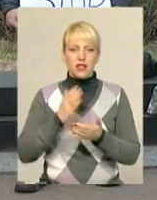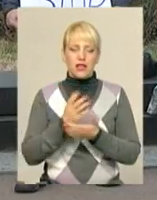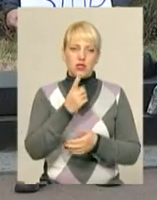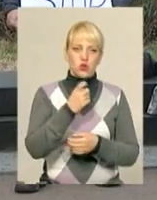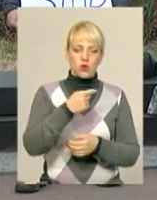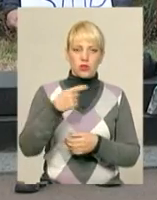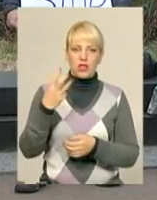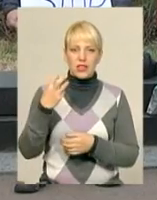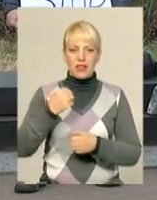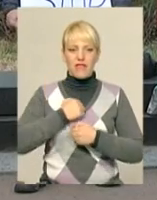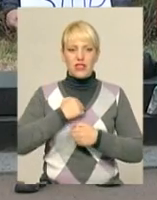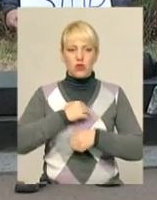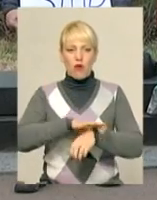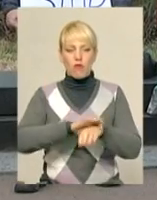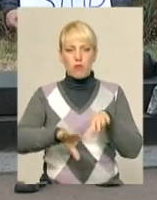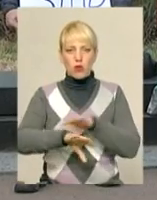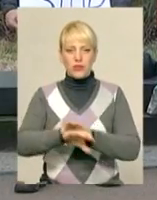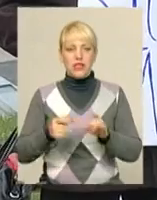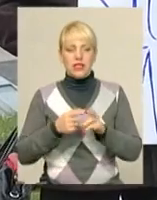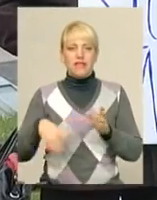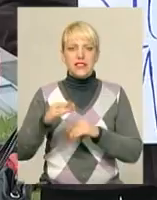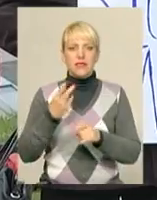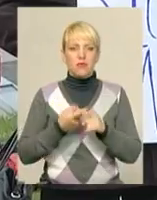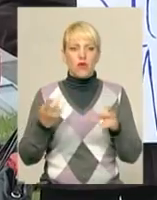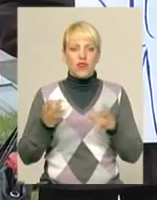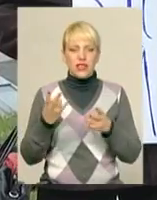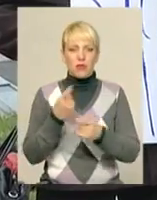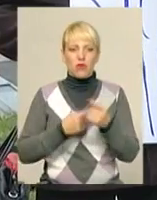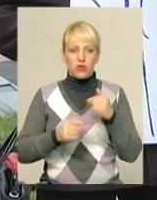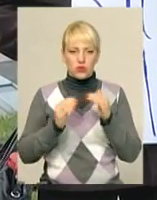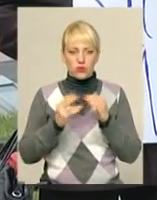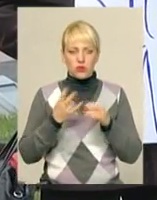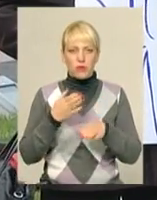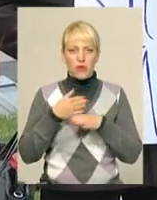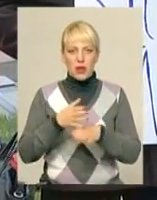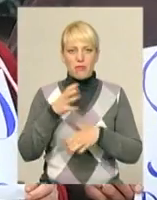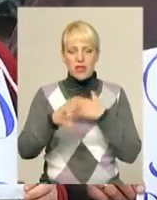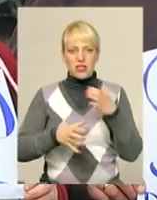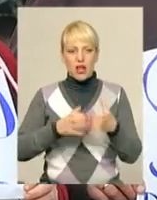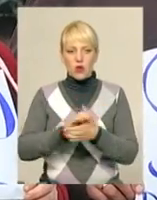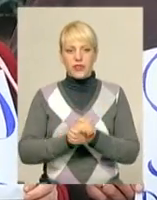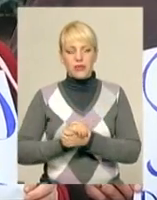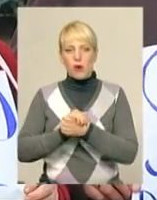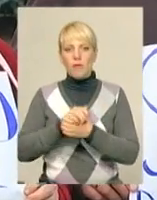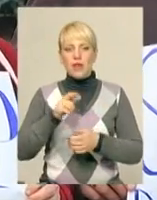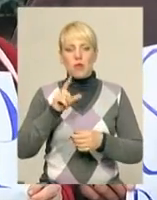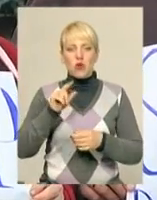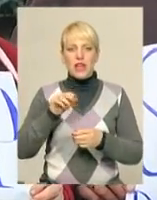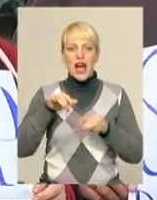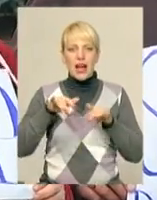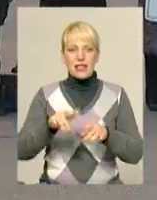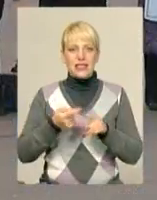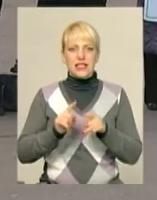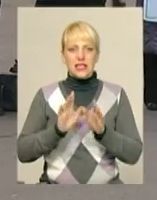військовополонених. Усі вони повинні повернутися додому. І в цьому має посприяти міжнародна спільнота. Понеділкова акція лише